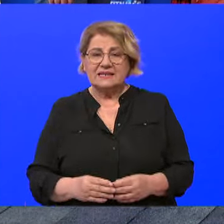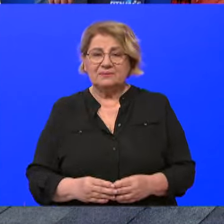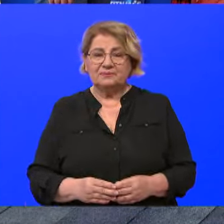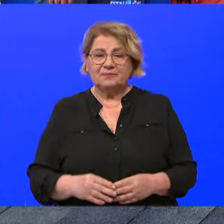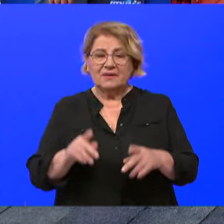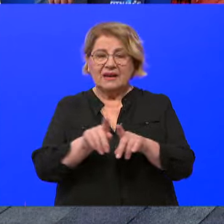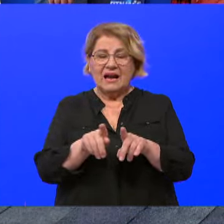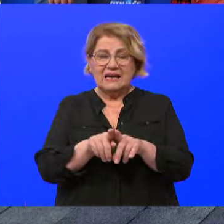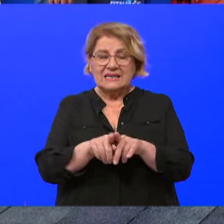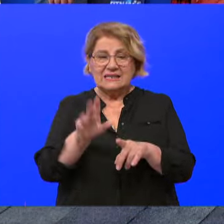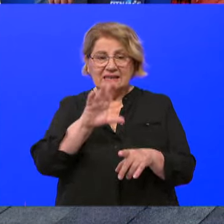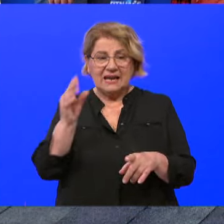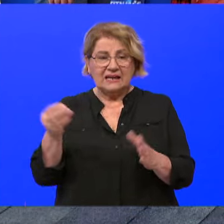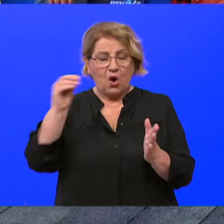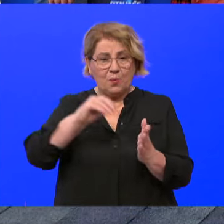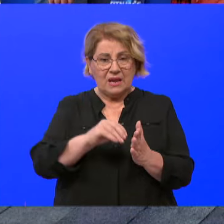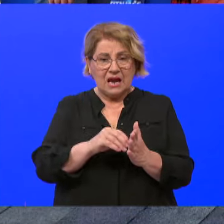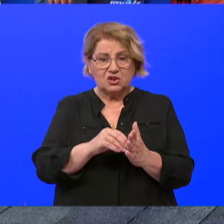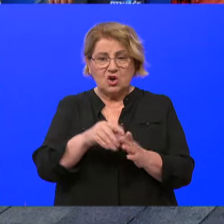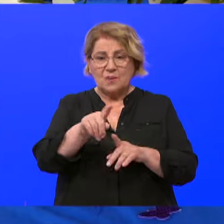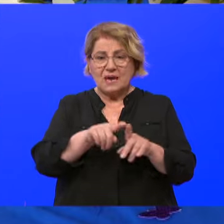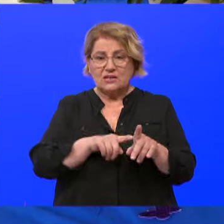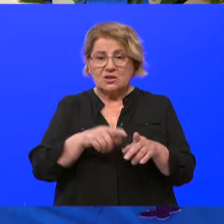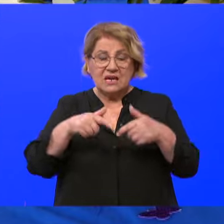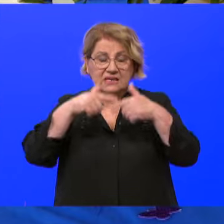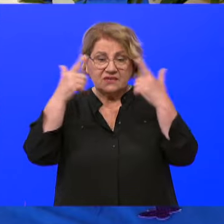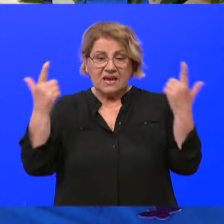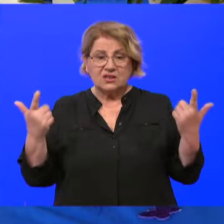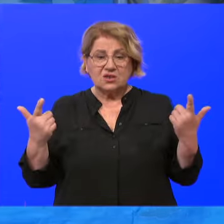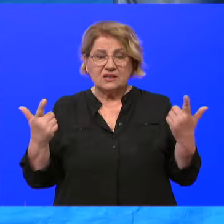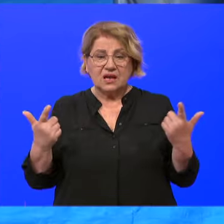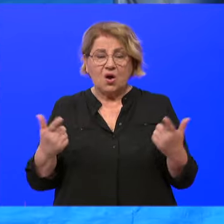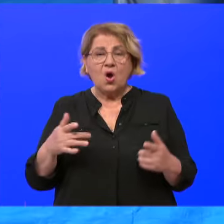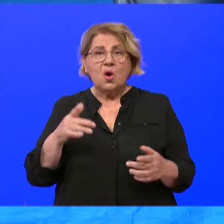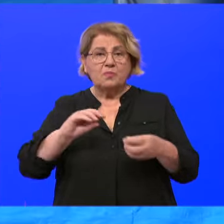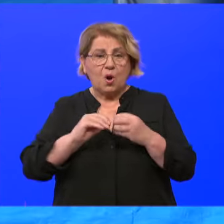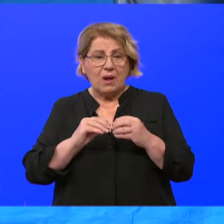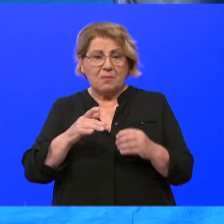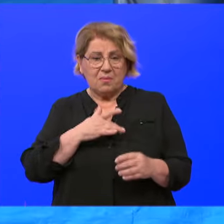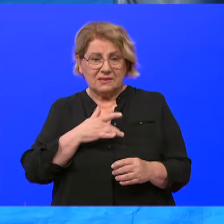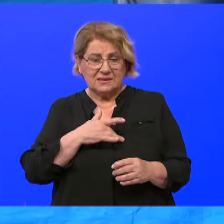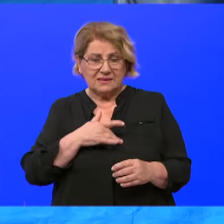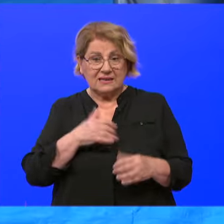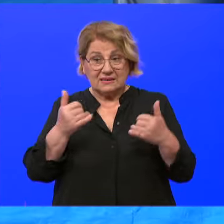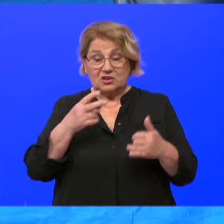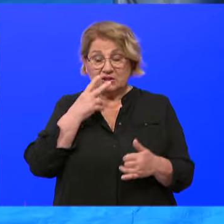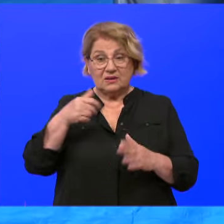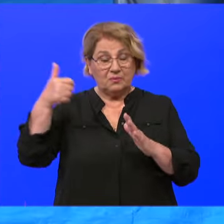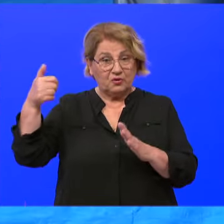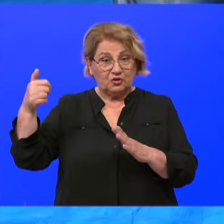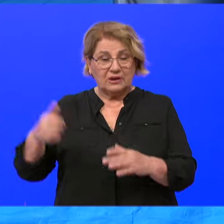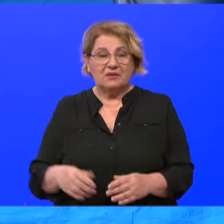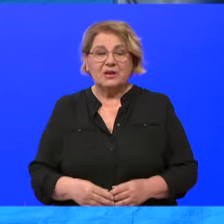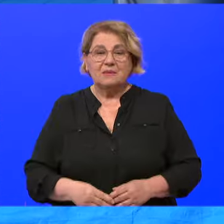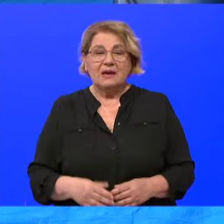tako, isti dan obilježen je i mjesec svjesnosti o zatajenju srca. Vidjet ćete sad po fotografijama kako